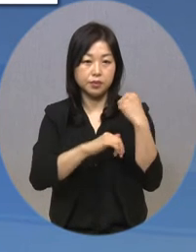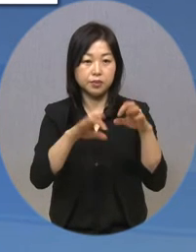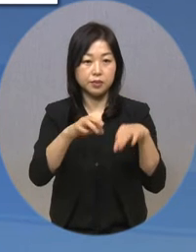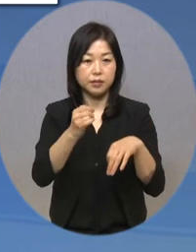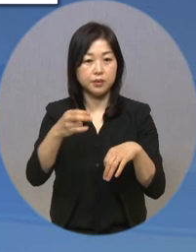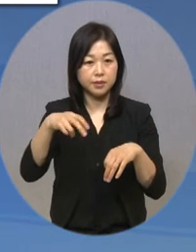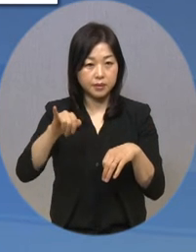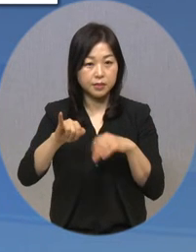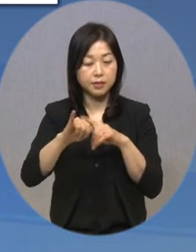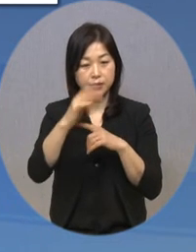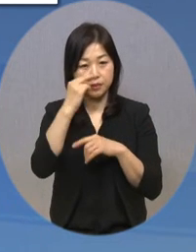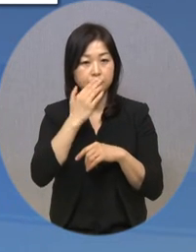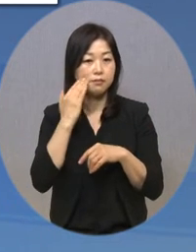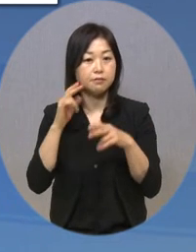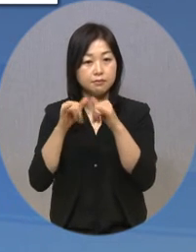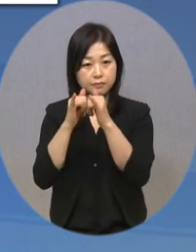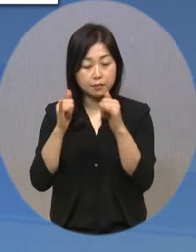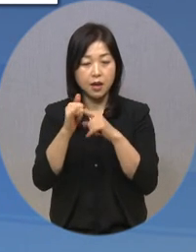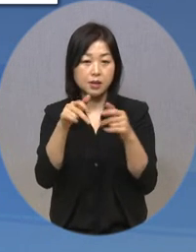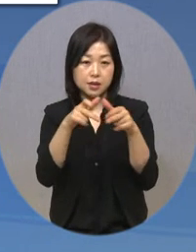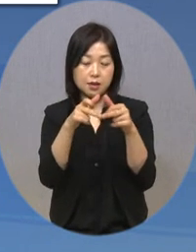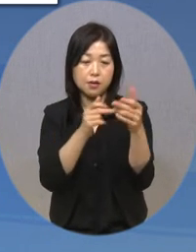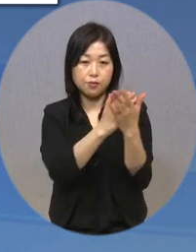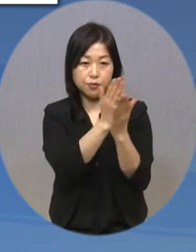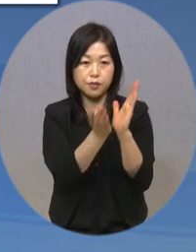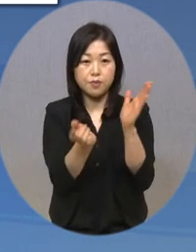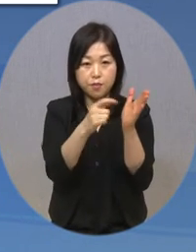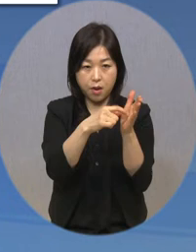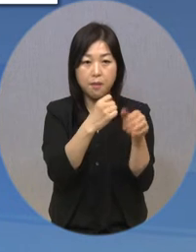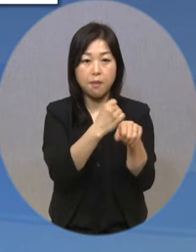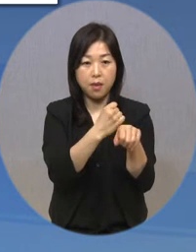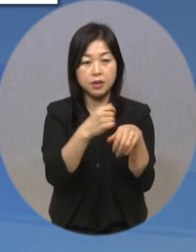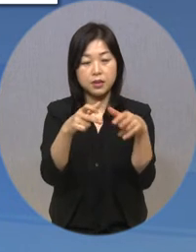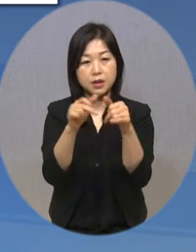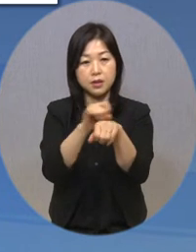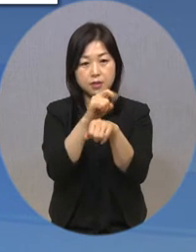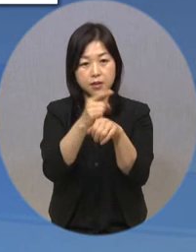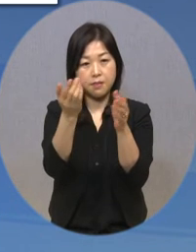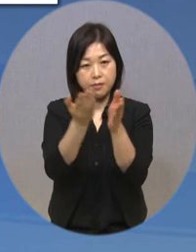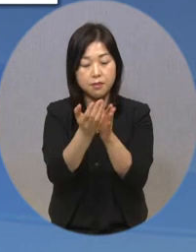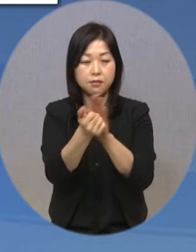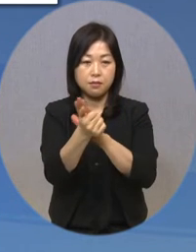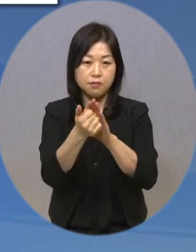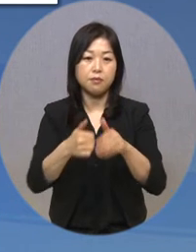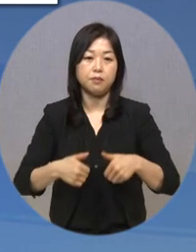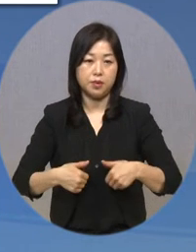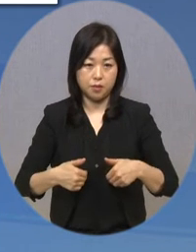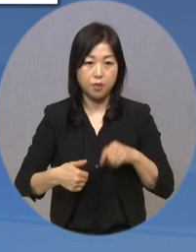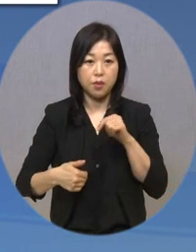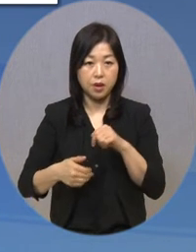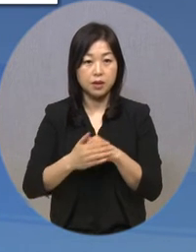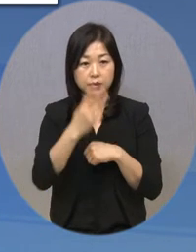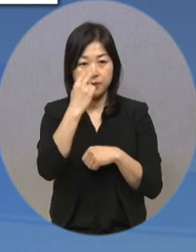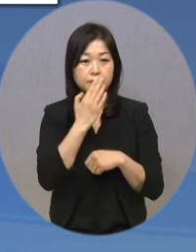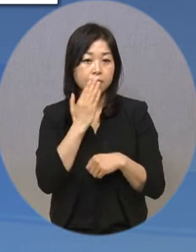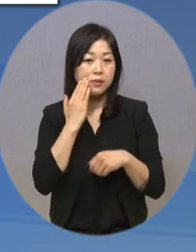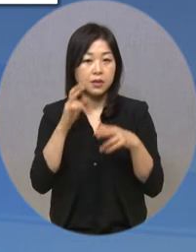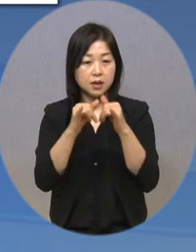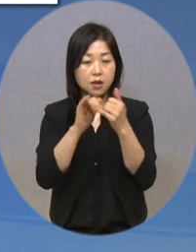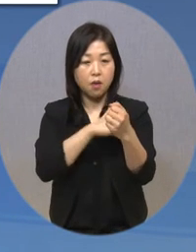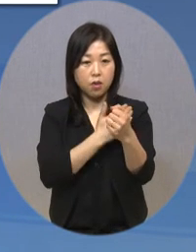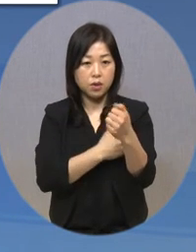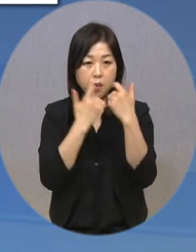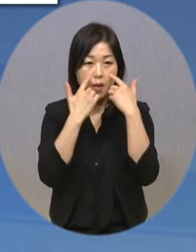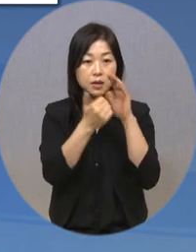의원은 시청각 장애인을 장애 유형으로 규정하고 장애 특성에 적합한 서비스를 제공하는 시청각 장애인